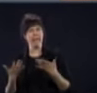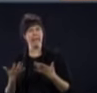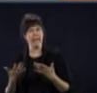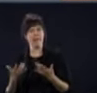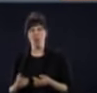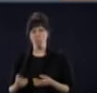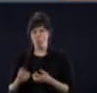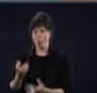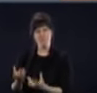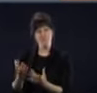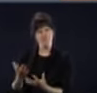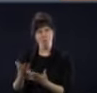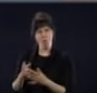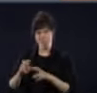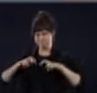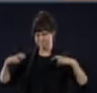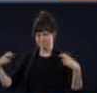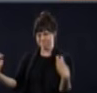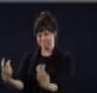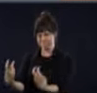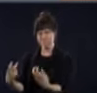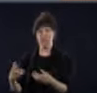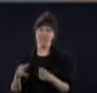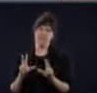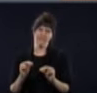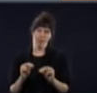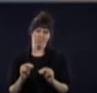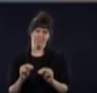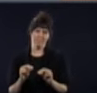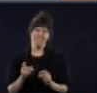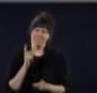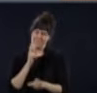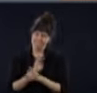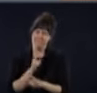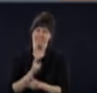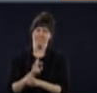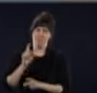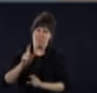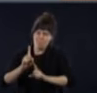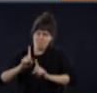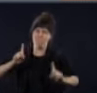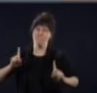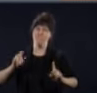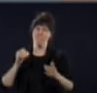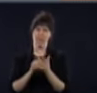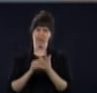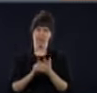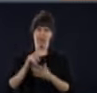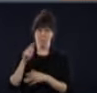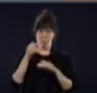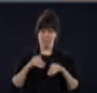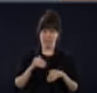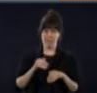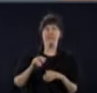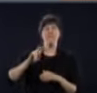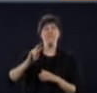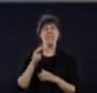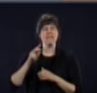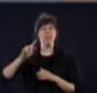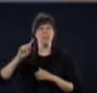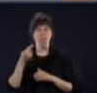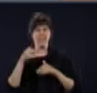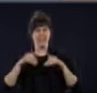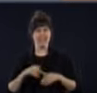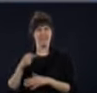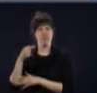différemment. Puis comme le bien dit de la vice-première ministre, c'est véritablement une chose qui va être évaluée au jour le jour. Mais il faudrait que vous compreniez